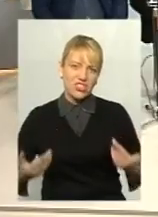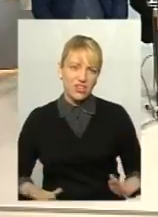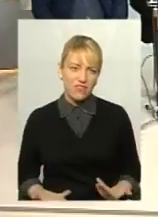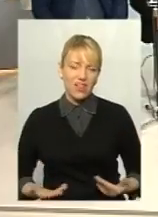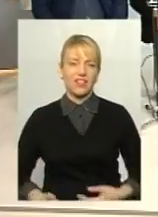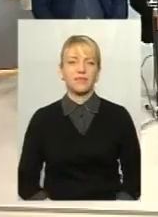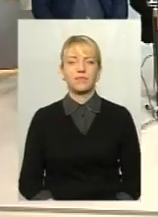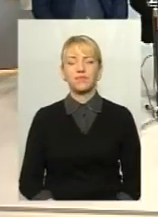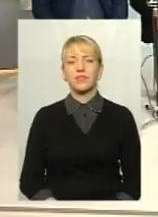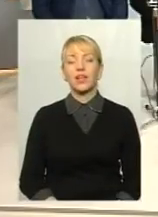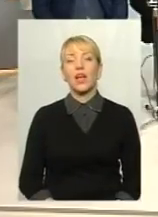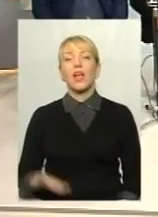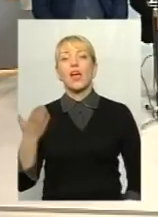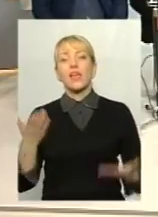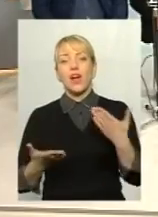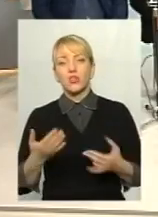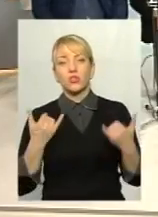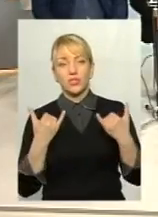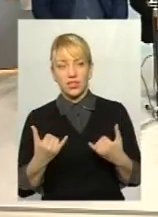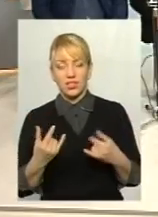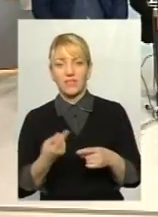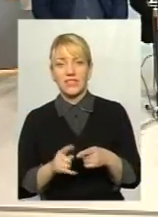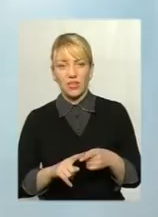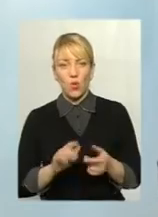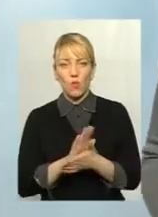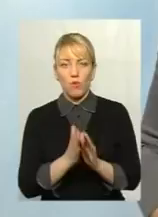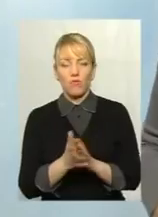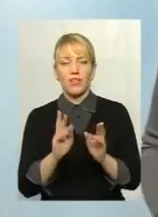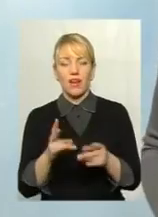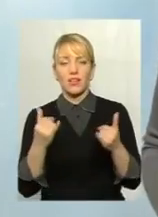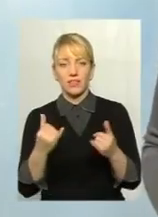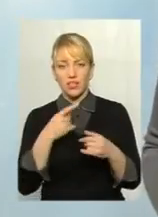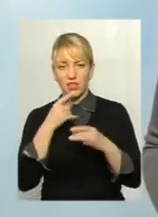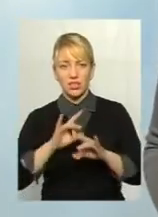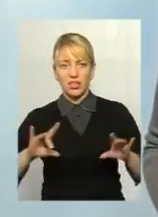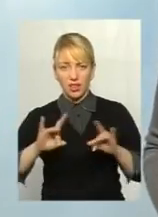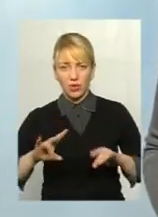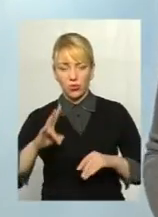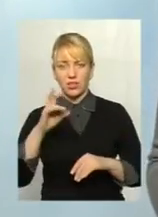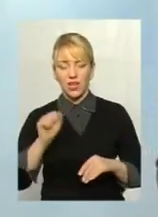Якщо нині в цих умовах, так як декларують на рівні